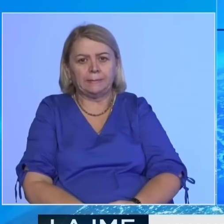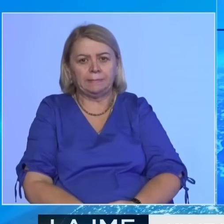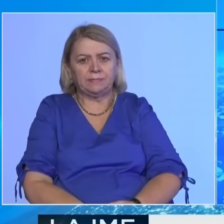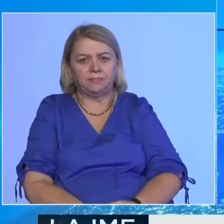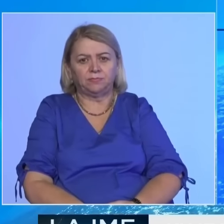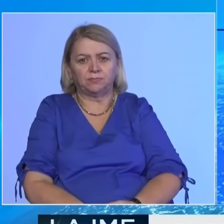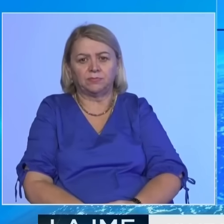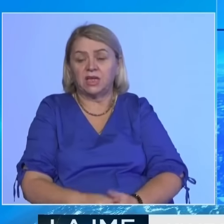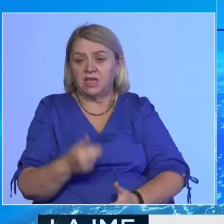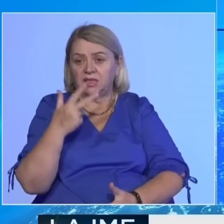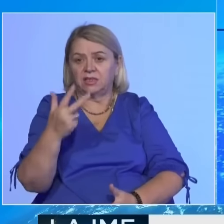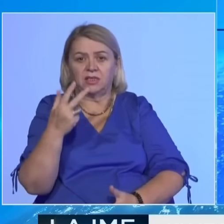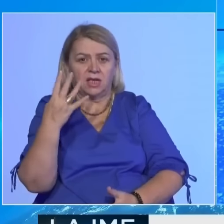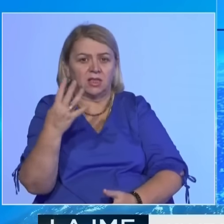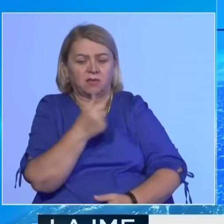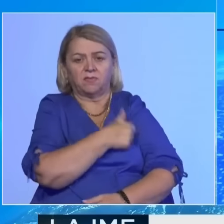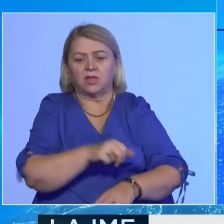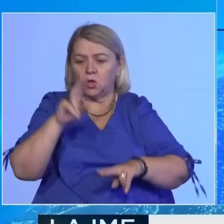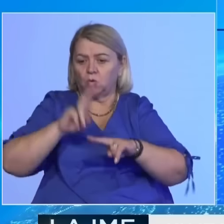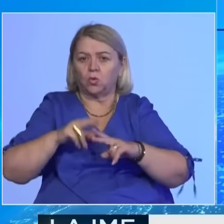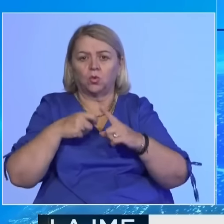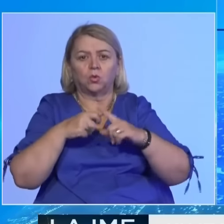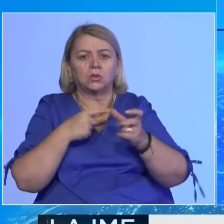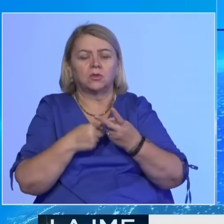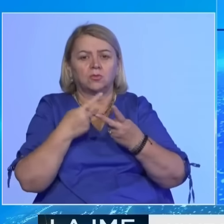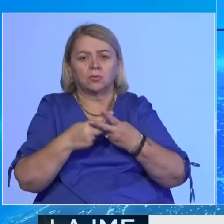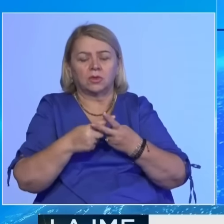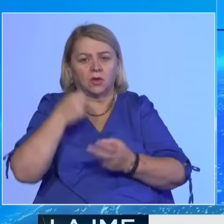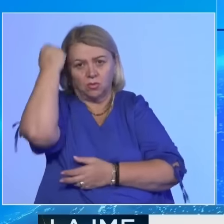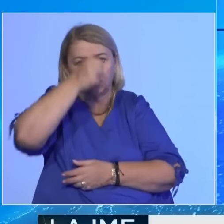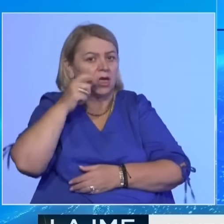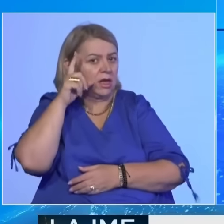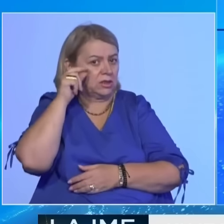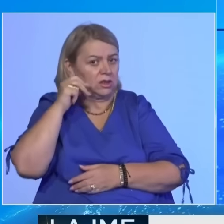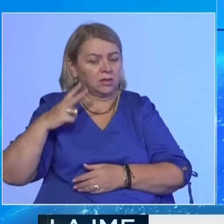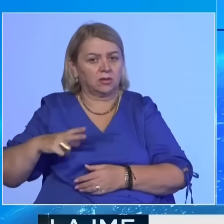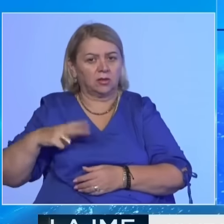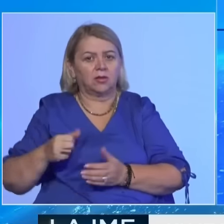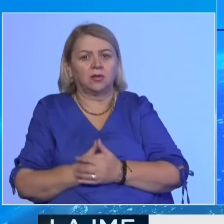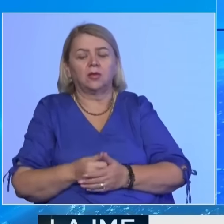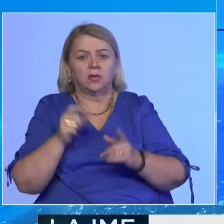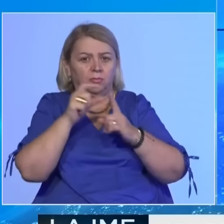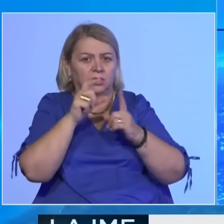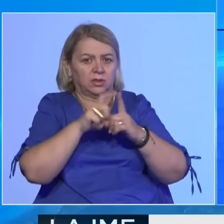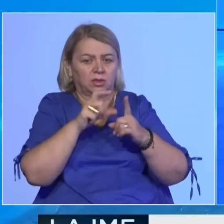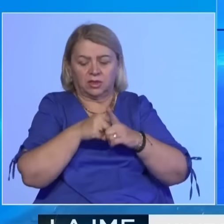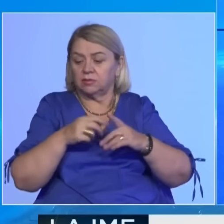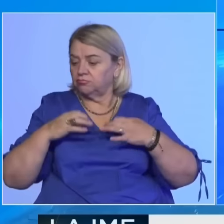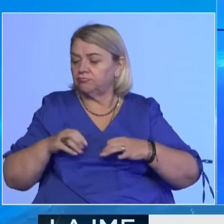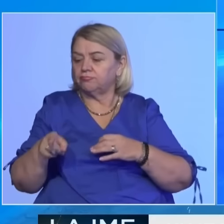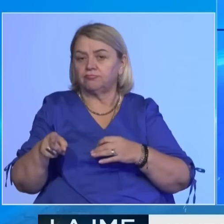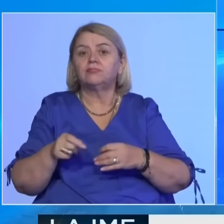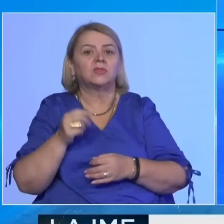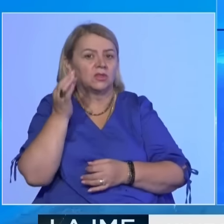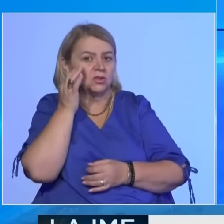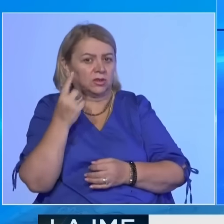Në 34 vjetë orin e miratimit të kushtetutës Republikës të Kosovës në Kaqanik, kryetari pëdëkës Memli Krasnici ka thënë se kjo